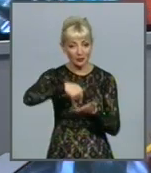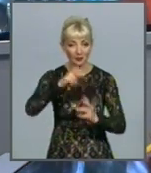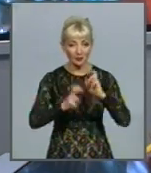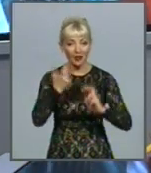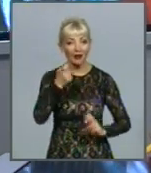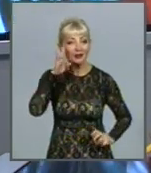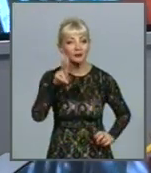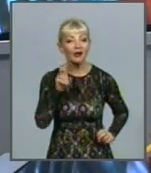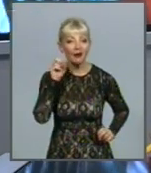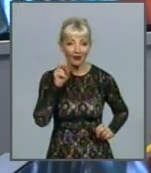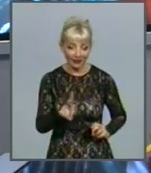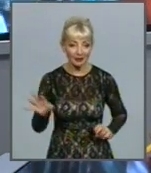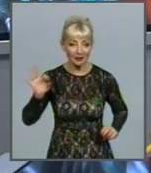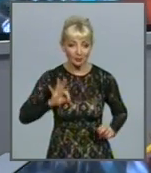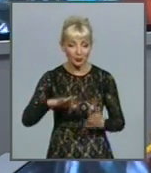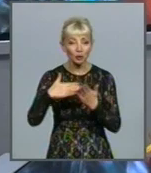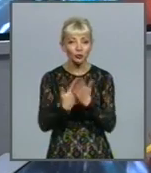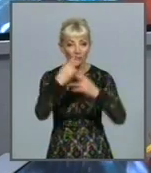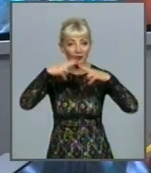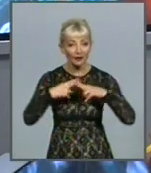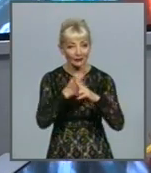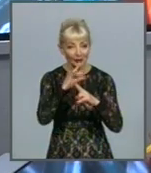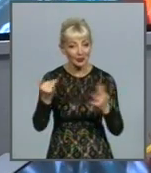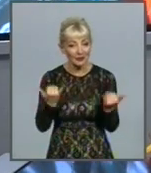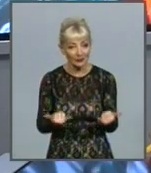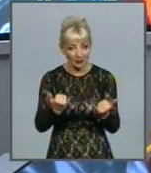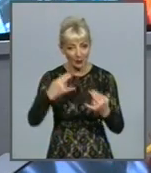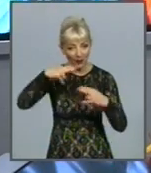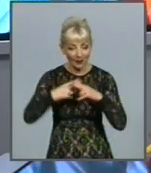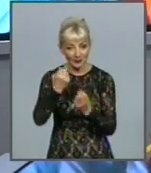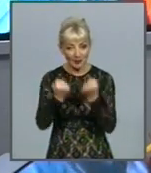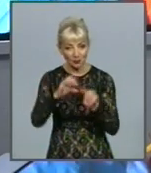підприємство «Харківводоканал» використовує новітні технології і сучасну техніку.